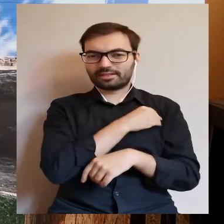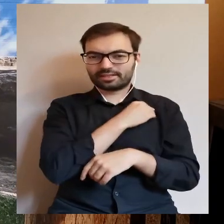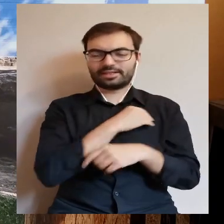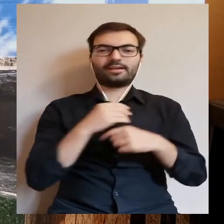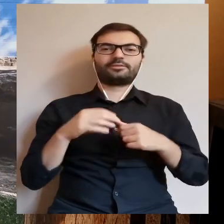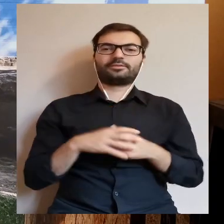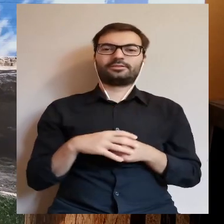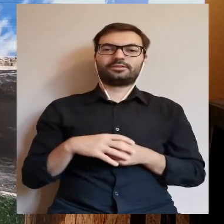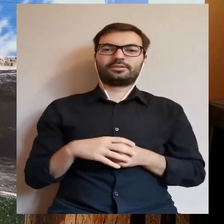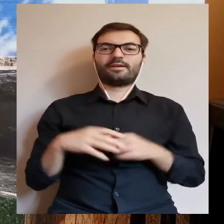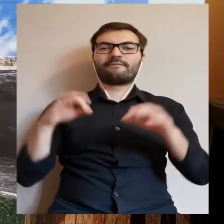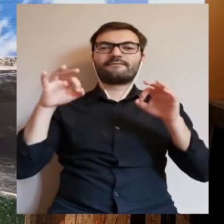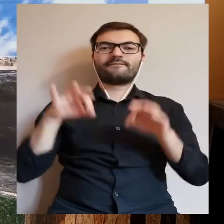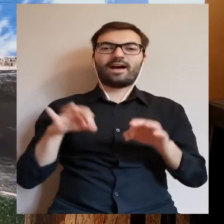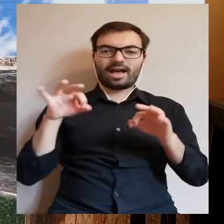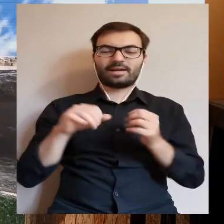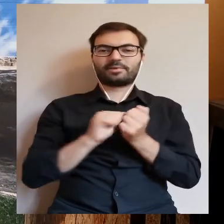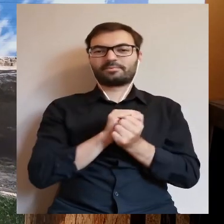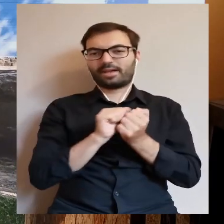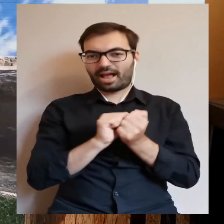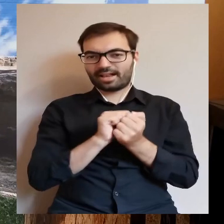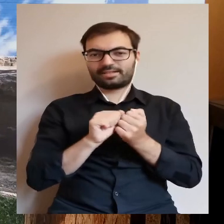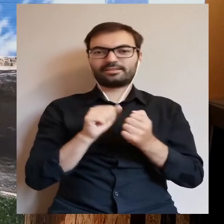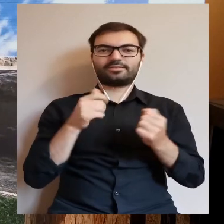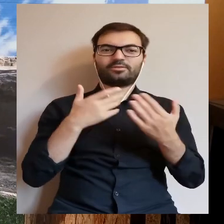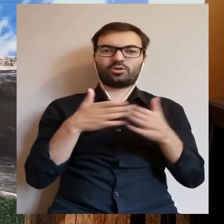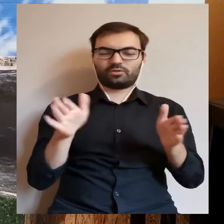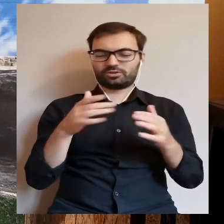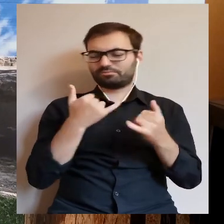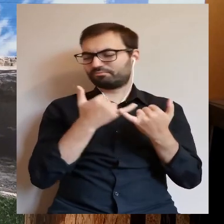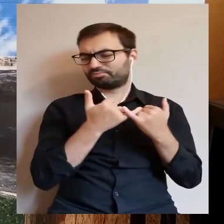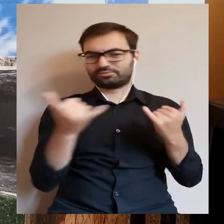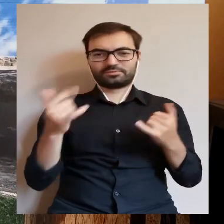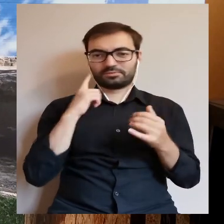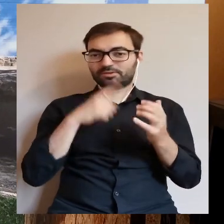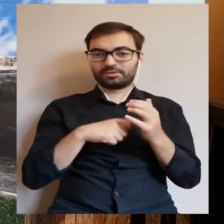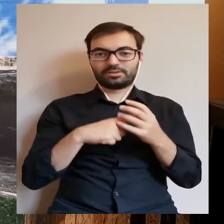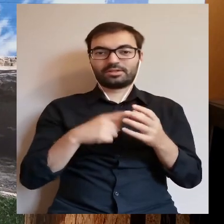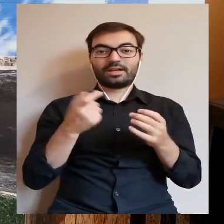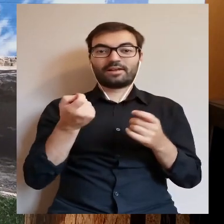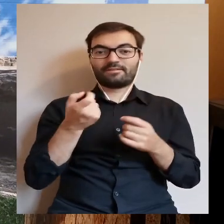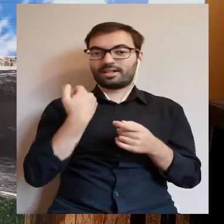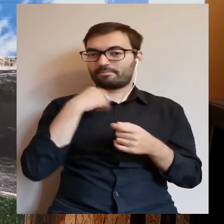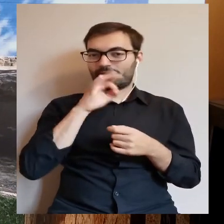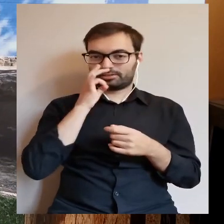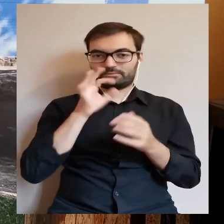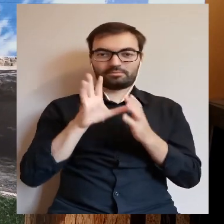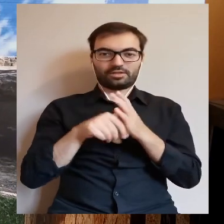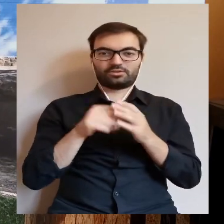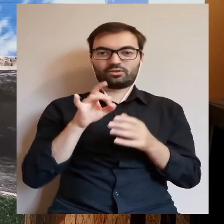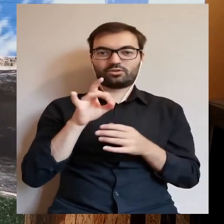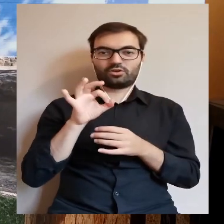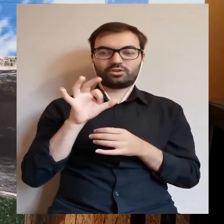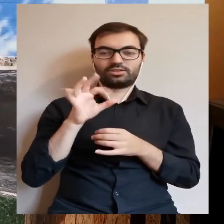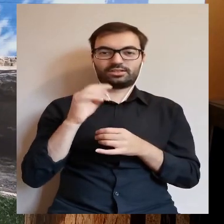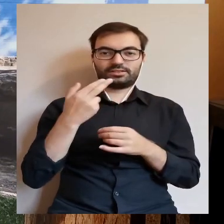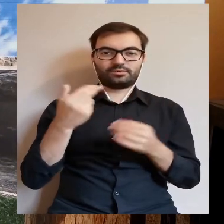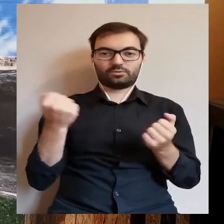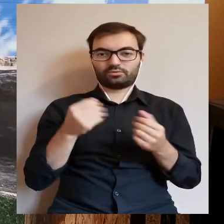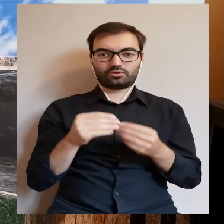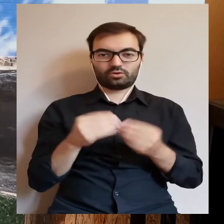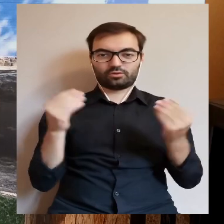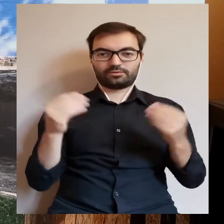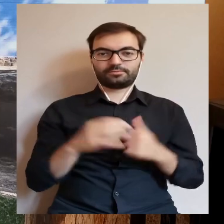materiały, oprócz tego farbiarnię, pralnie, no naprawdę to był moment bardzo dobry dla Gostynina